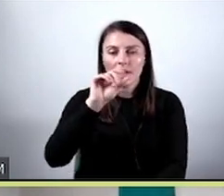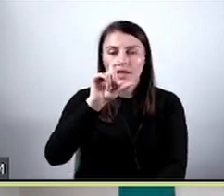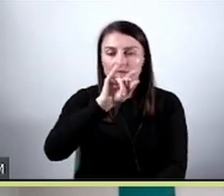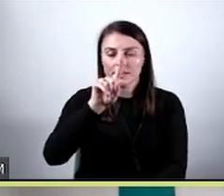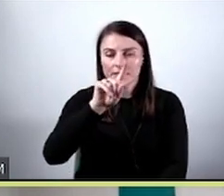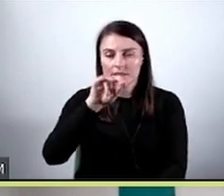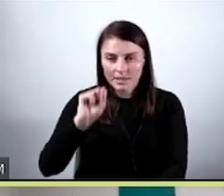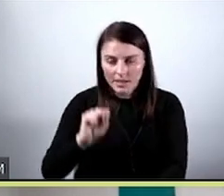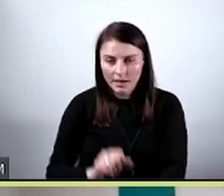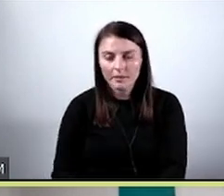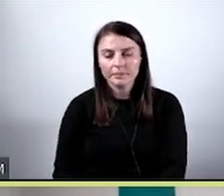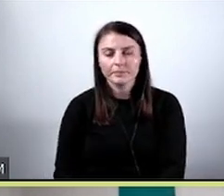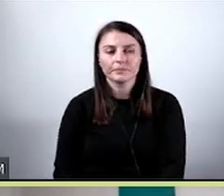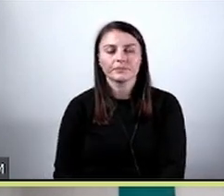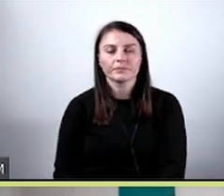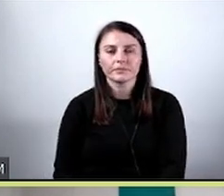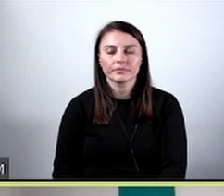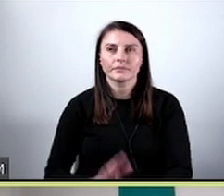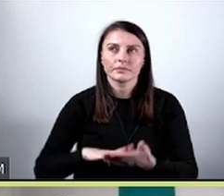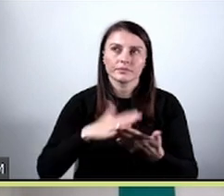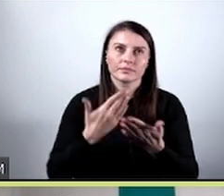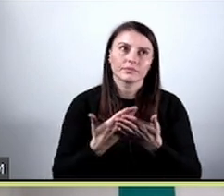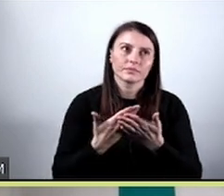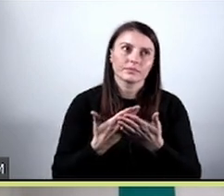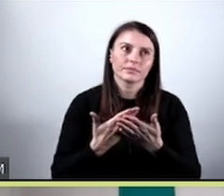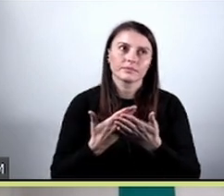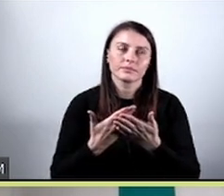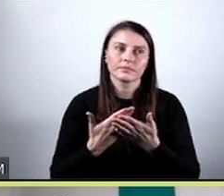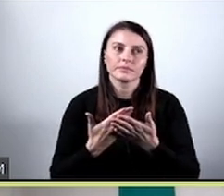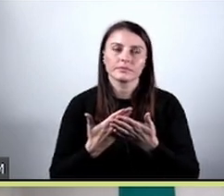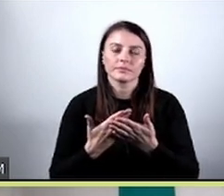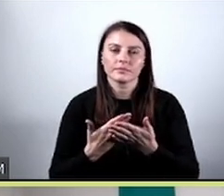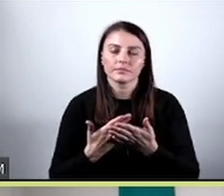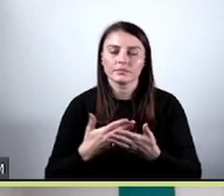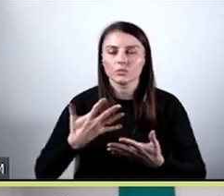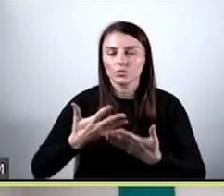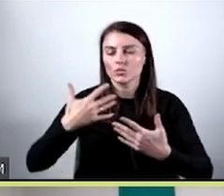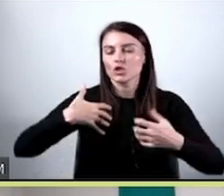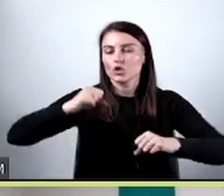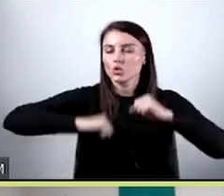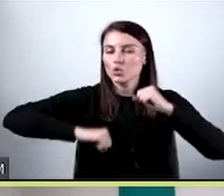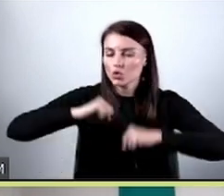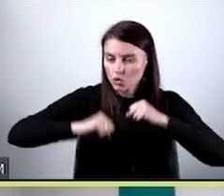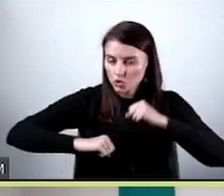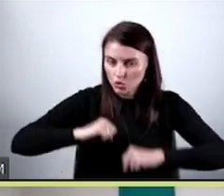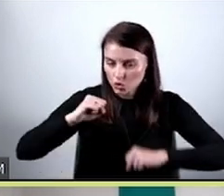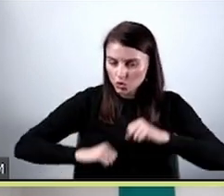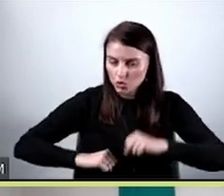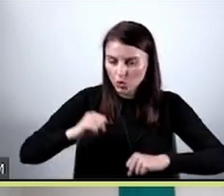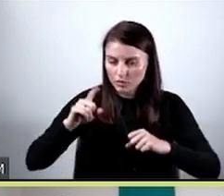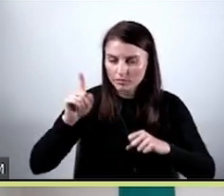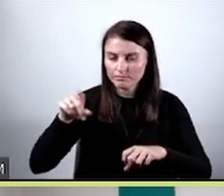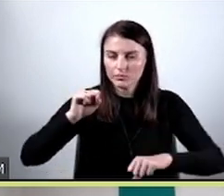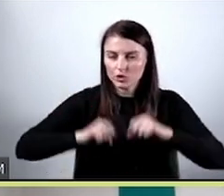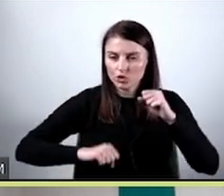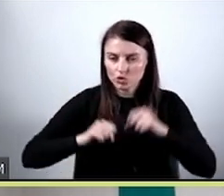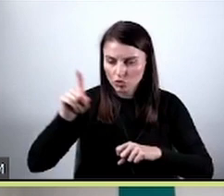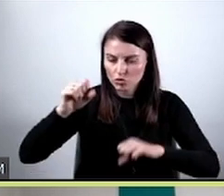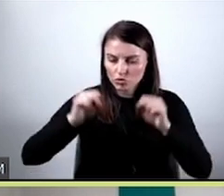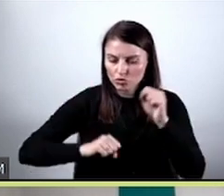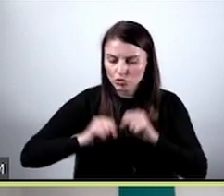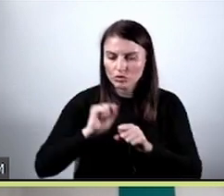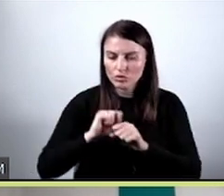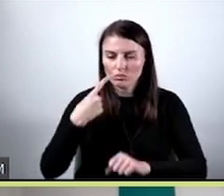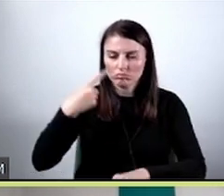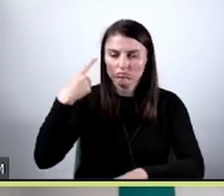przykładowo, gdybyśmy mieli sąd, gdzie sędzia jest algorytmem i